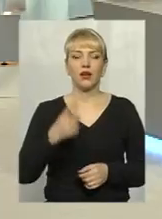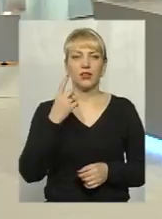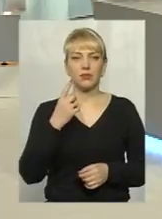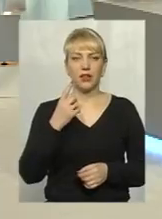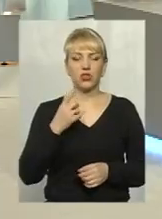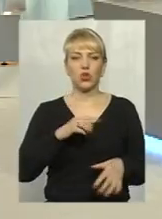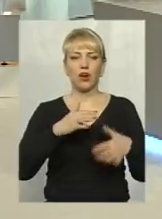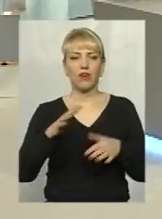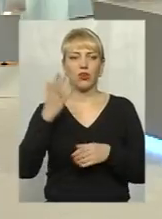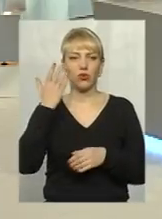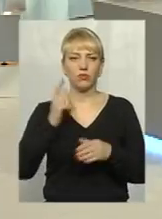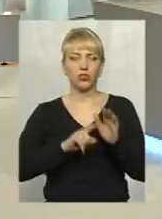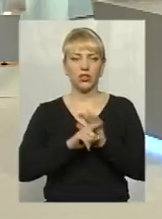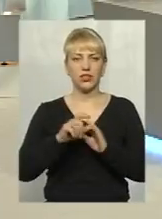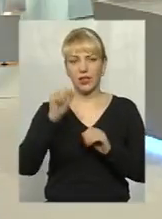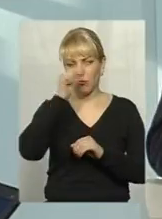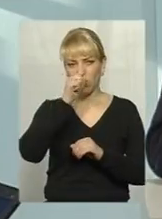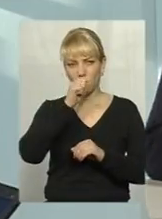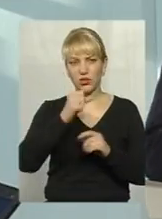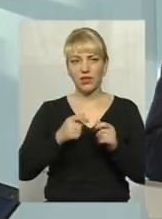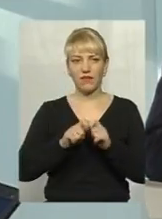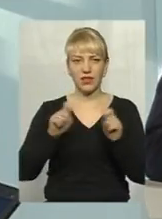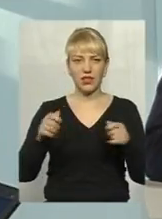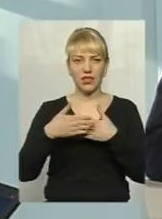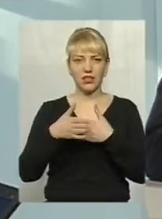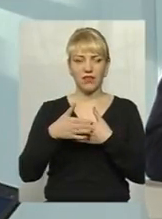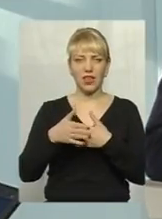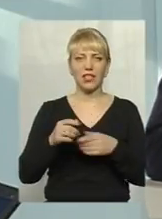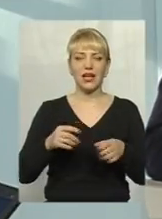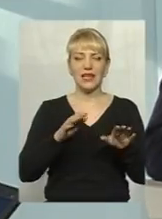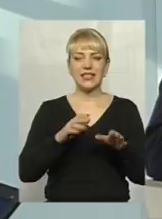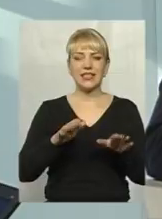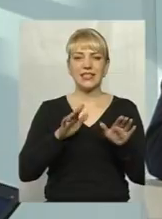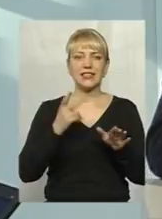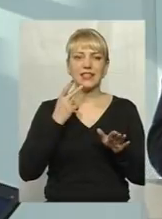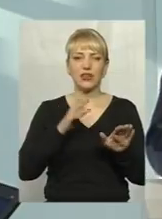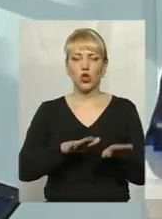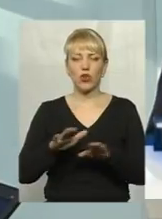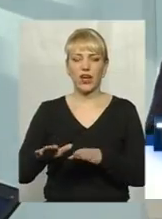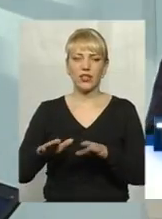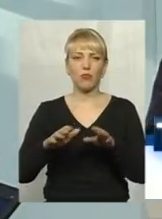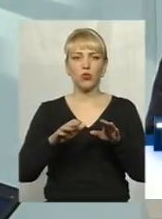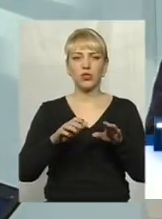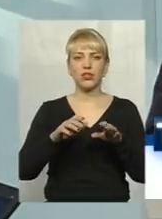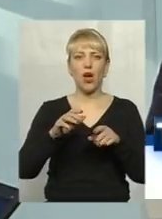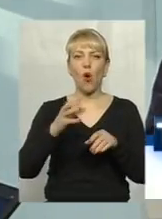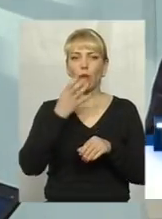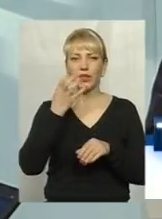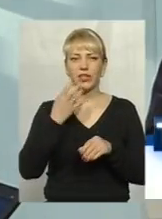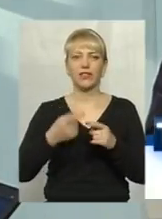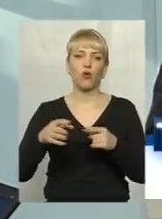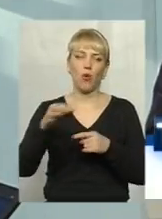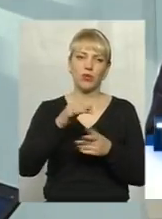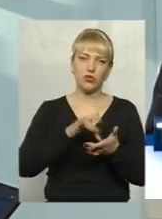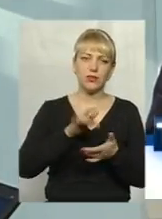хвилою, як тільки розпочалися морози, відкрили двері стаціонарні пункти обігріву 147, як в обласному